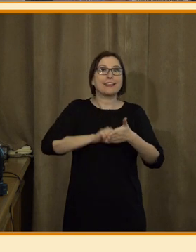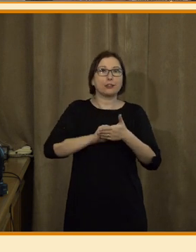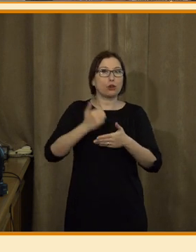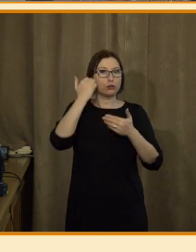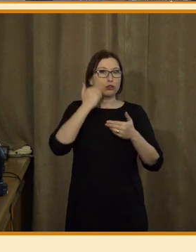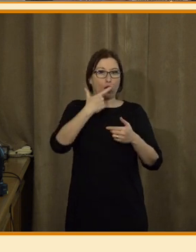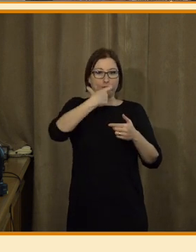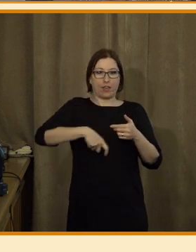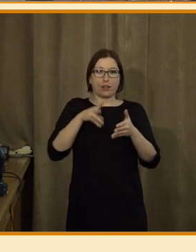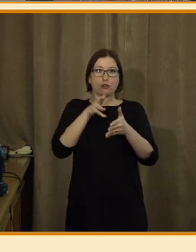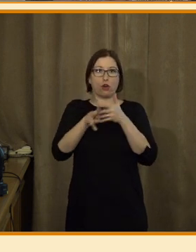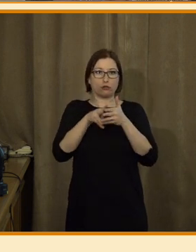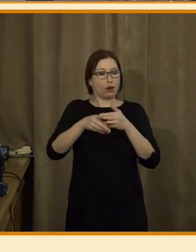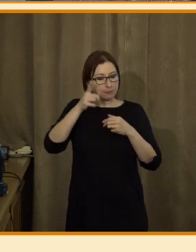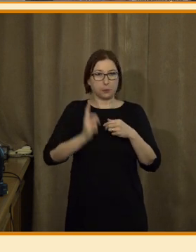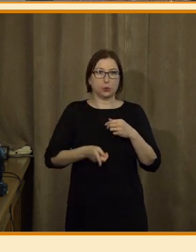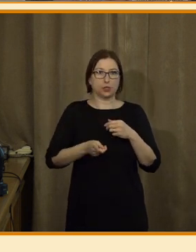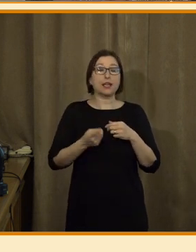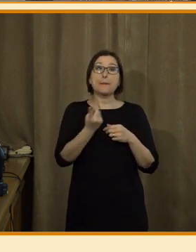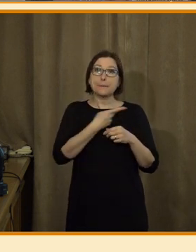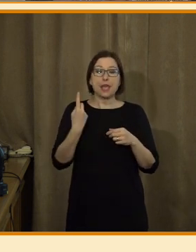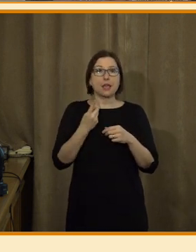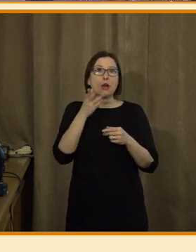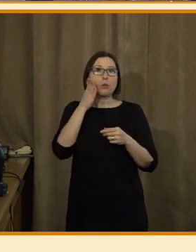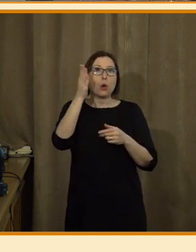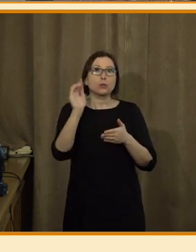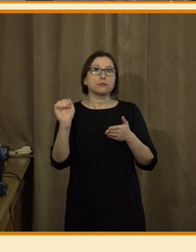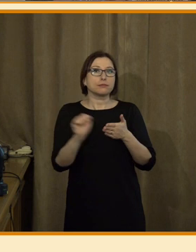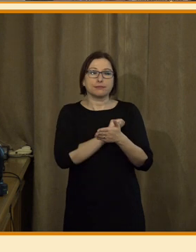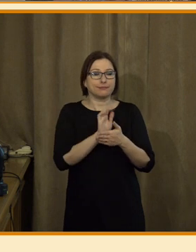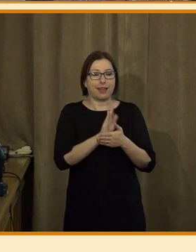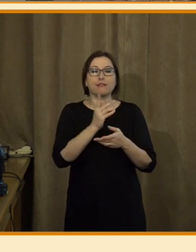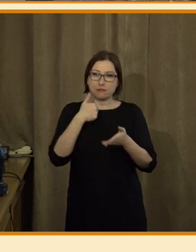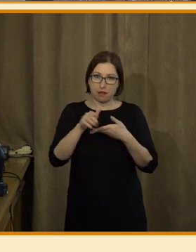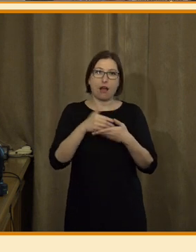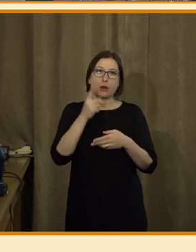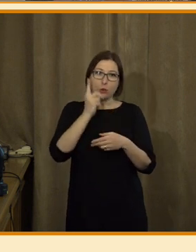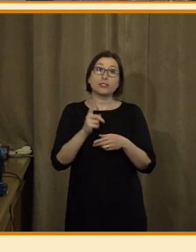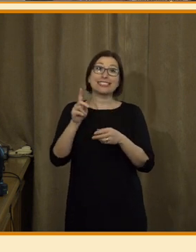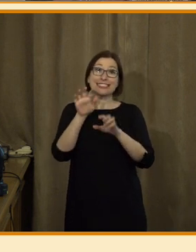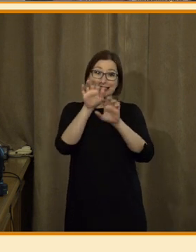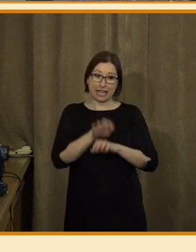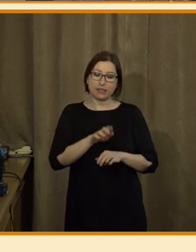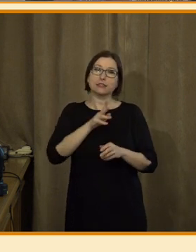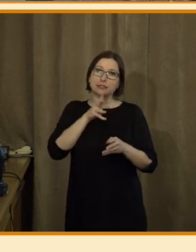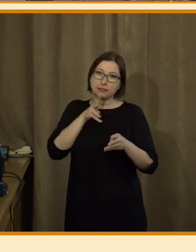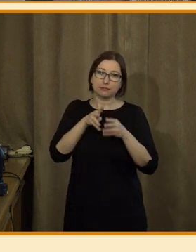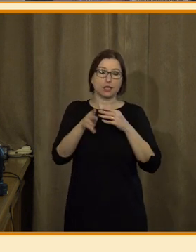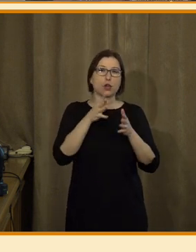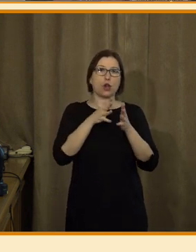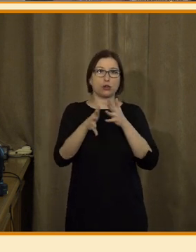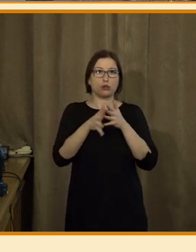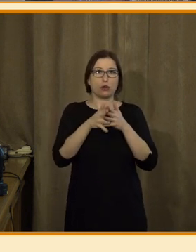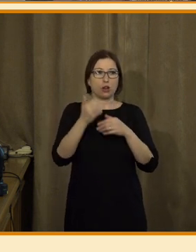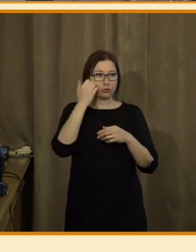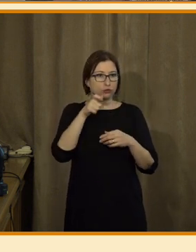a to je věc, se které nehodláme slevit ani dnes. Po volebním zpravodajství